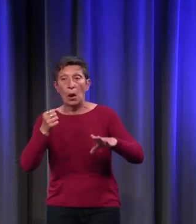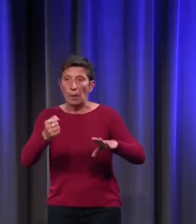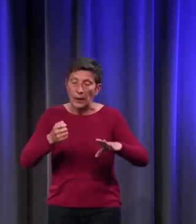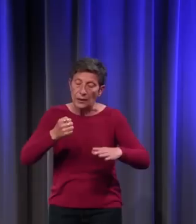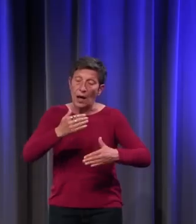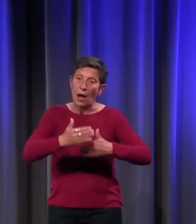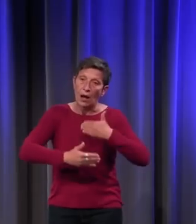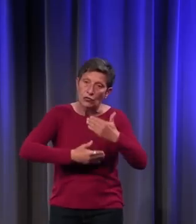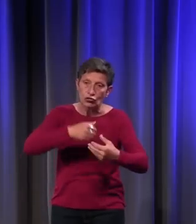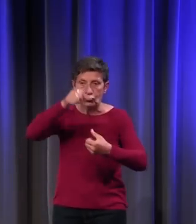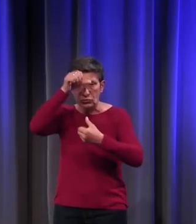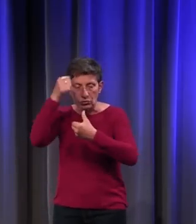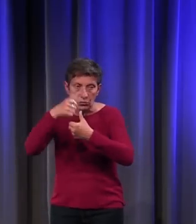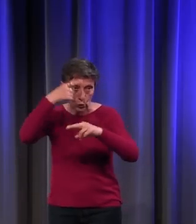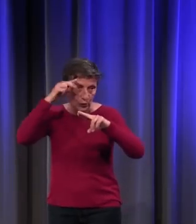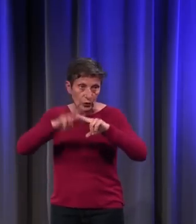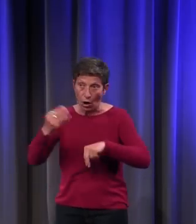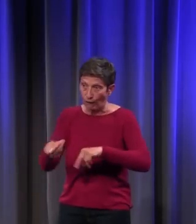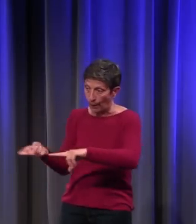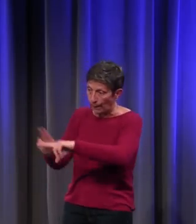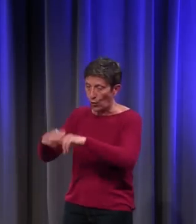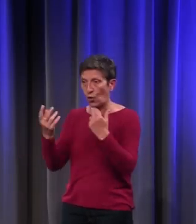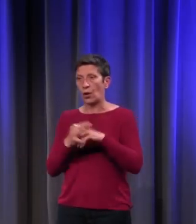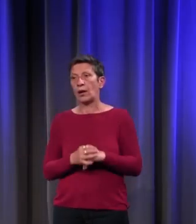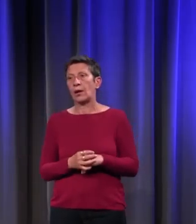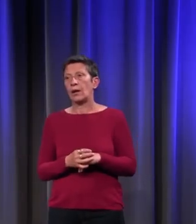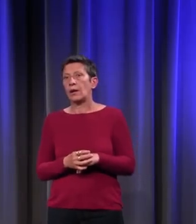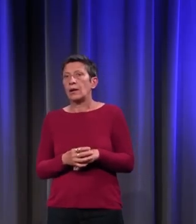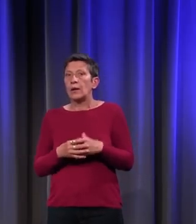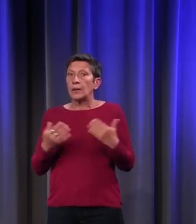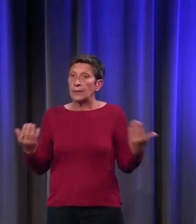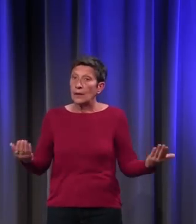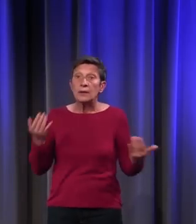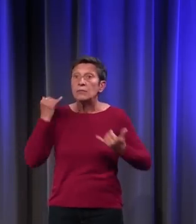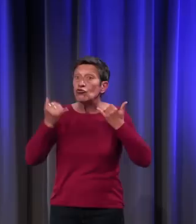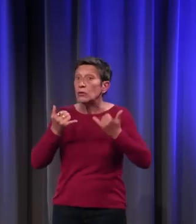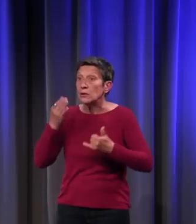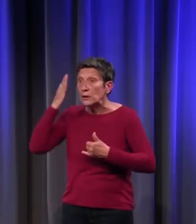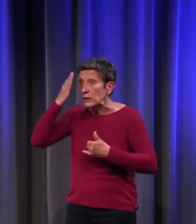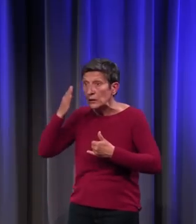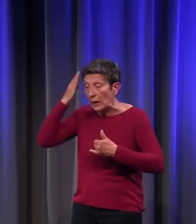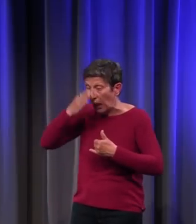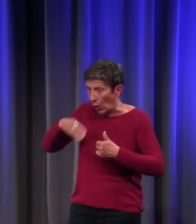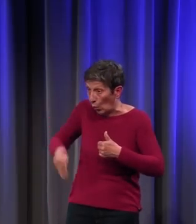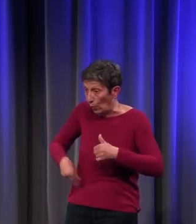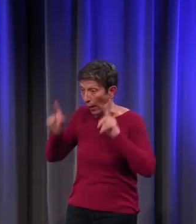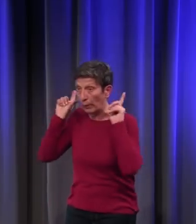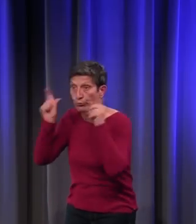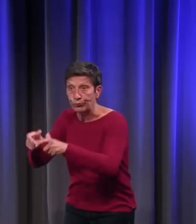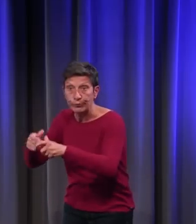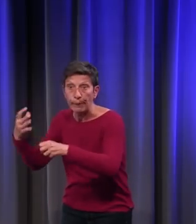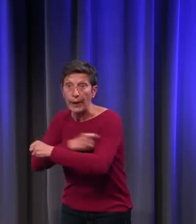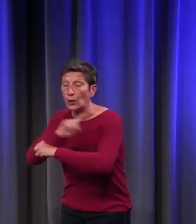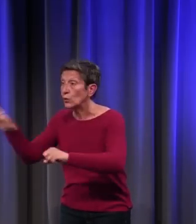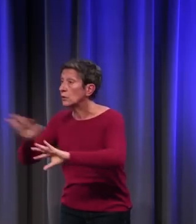a pu mourir. Et ce qui est intéressant, c'est que si on n pas pu attraper l'animal coupable, on prend un